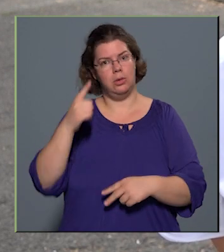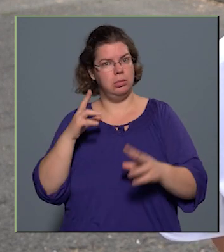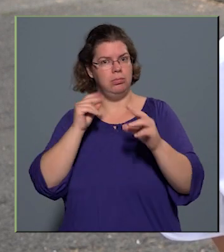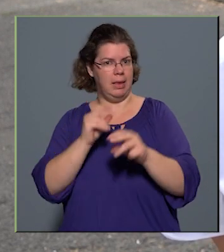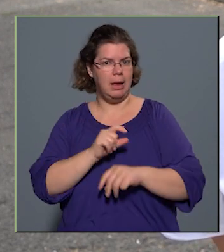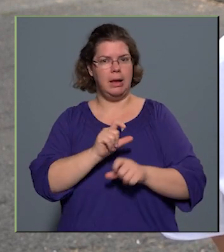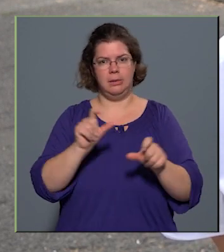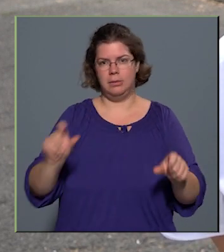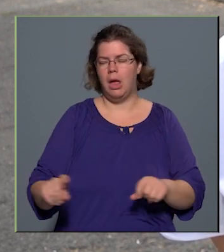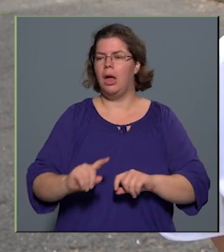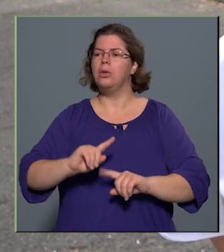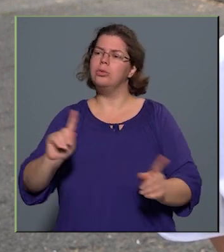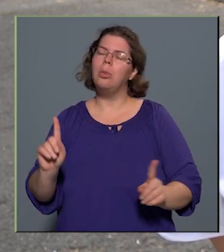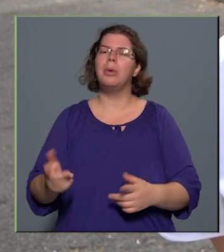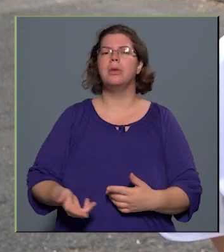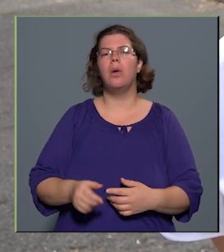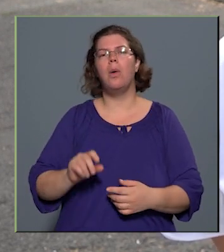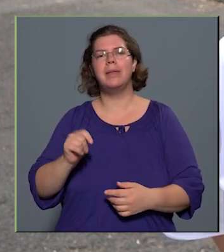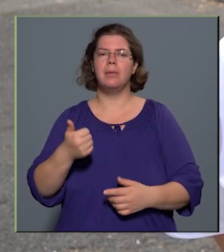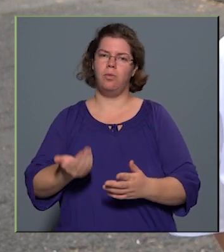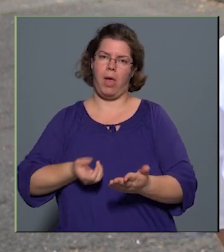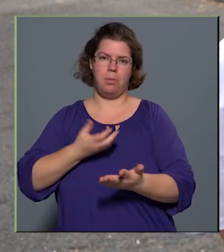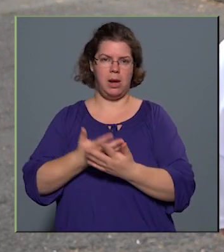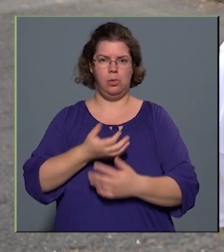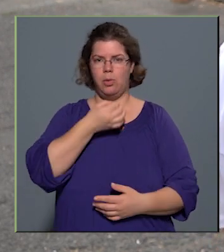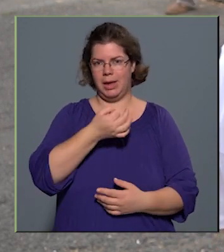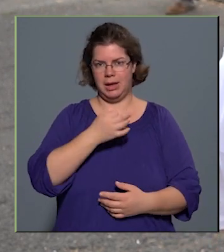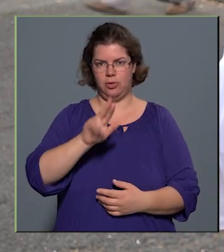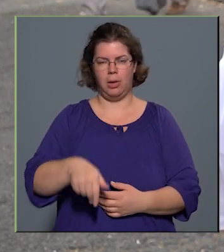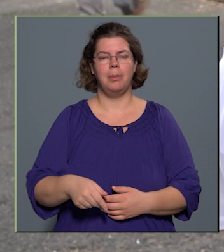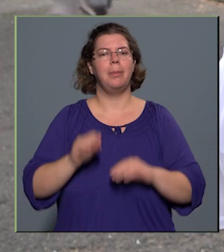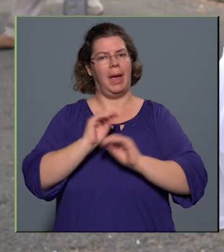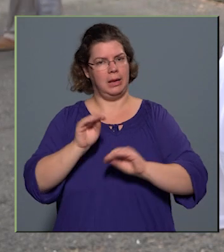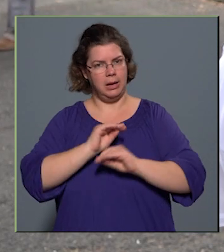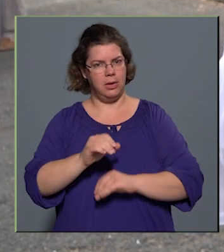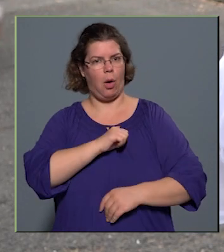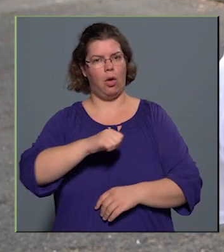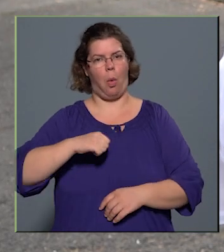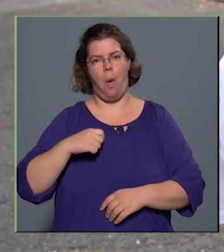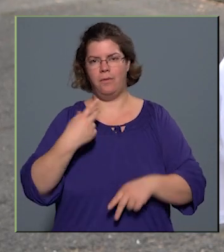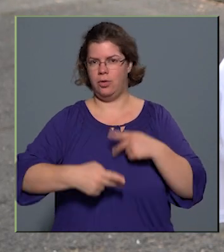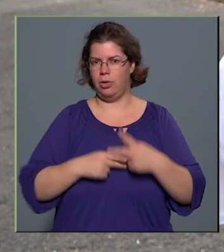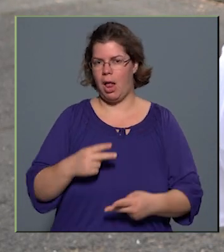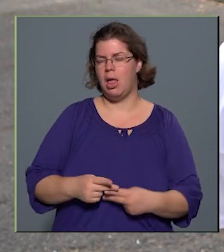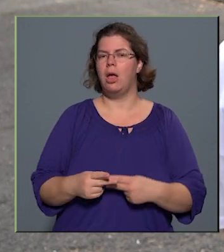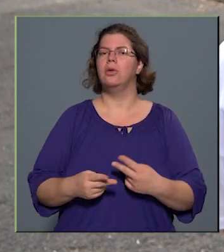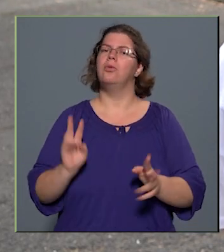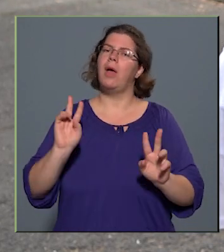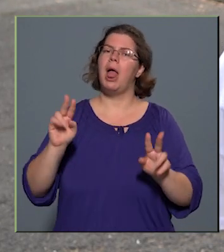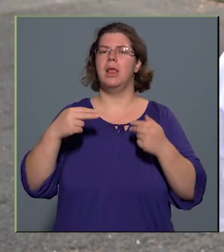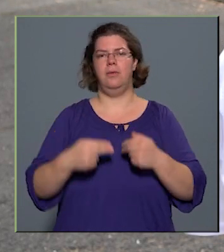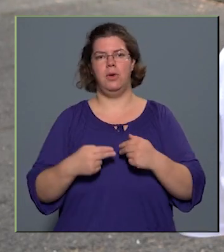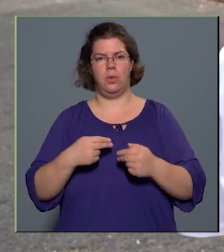beszélgetni a különféle egyéb felmerülő kérdésekről. Megtanítjuk az önvizsgálatot, hogy hogy kell elvégezni, felhívjuk a figyelmet a